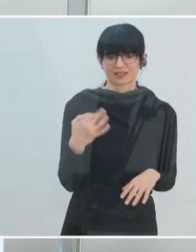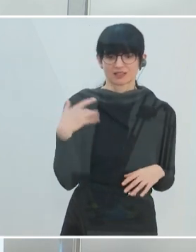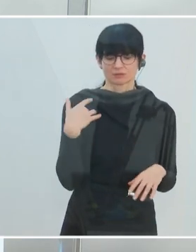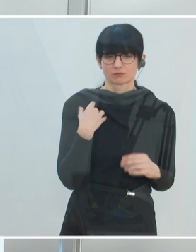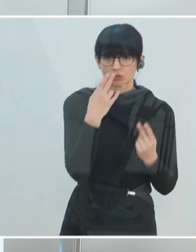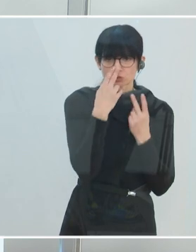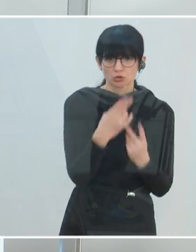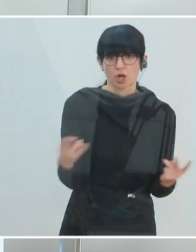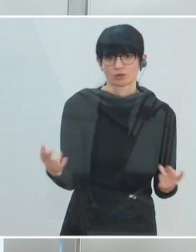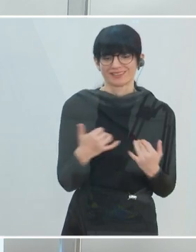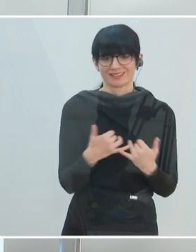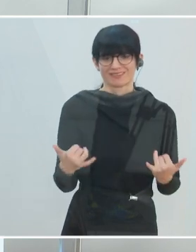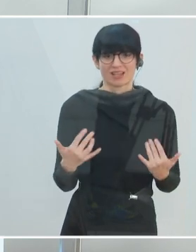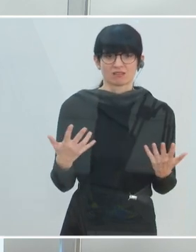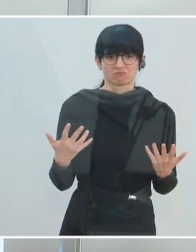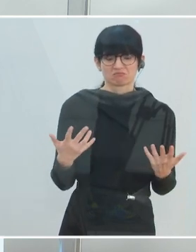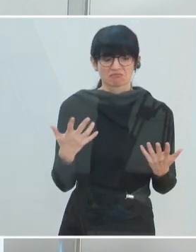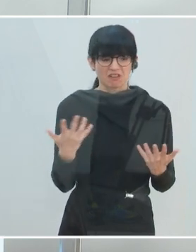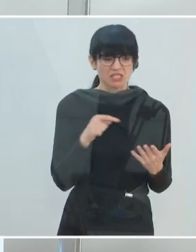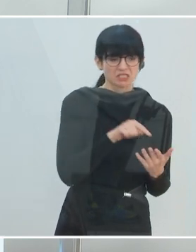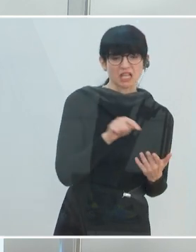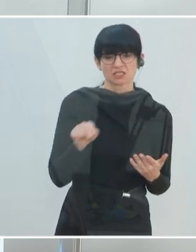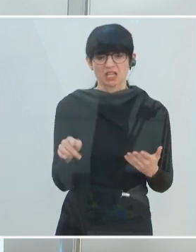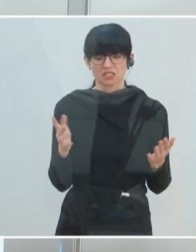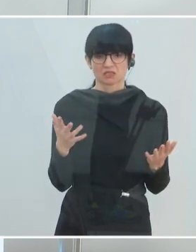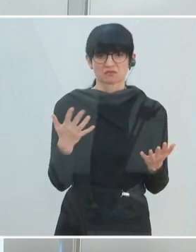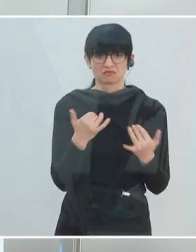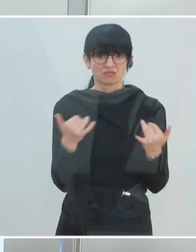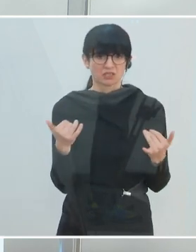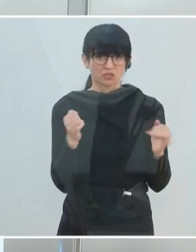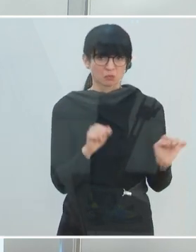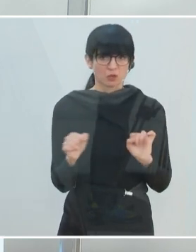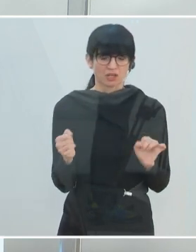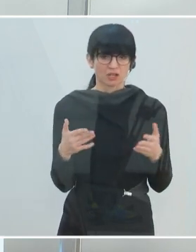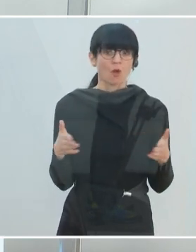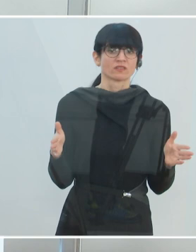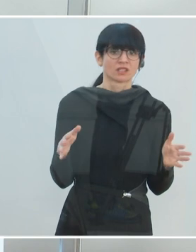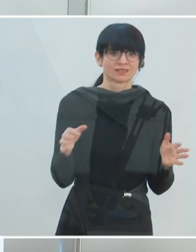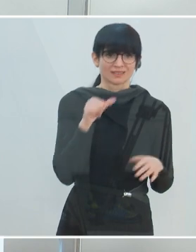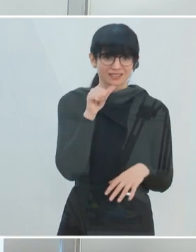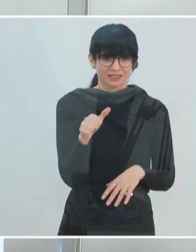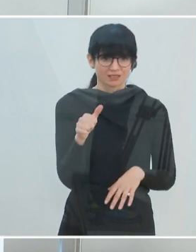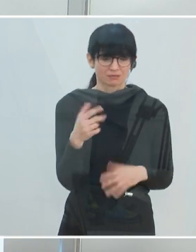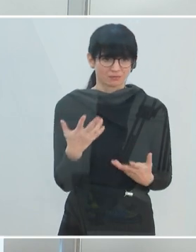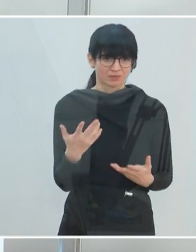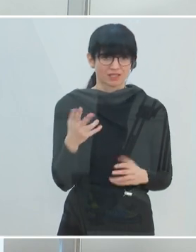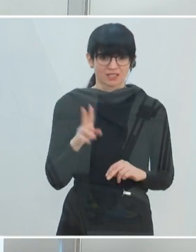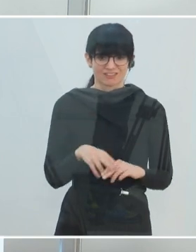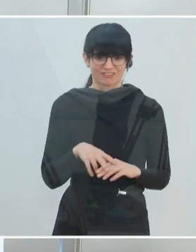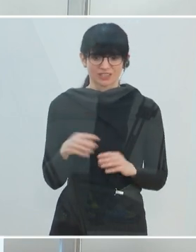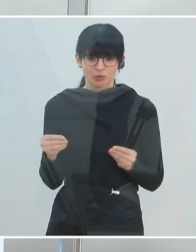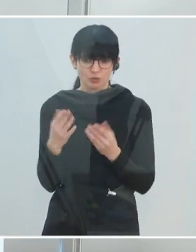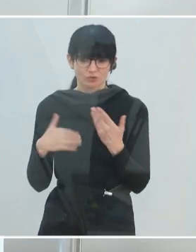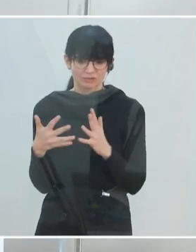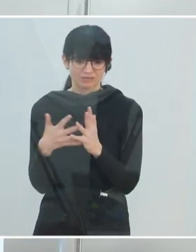gewichtet sich das, wie ist das Größenverhältnis, ist es mehrheitlich die Testung, haben wir keine große Problematik, ist es